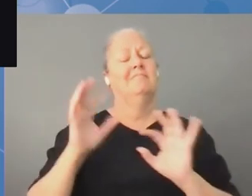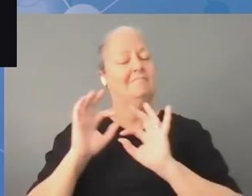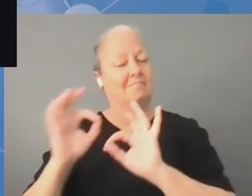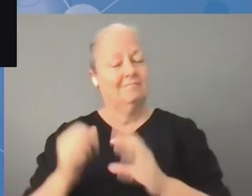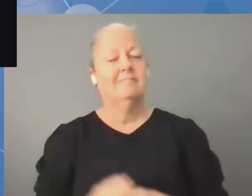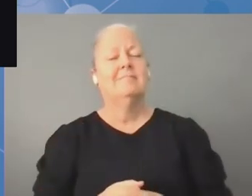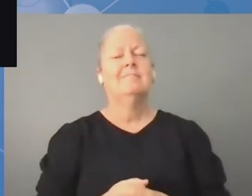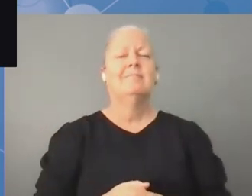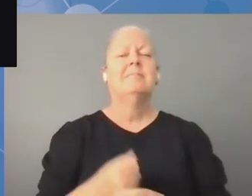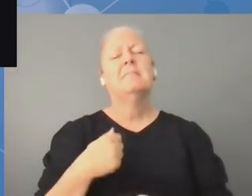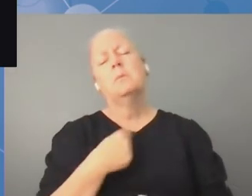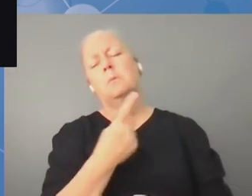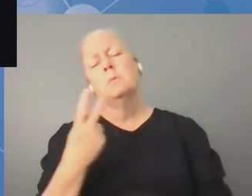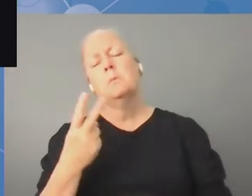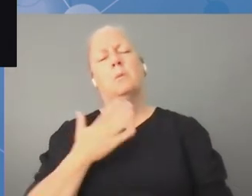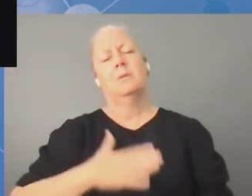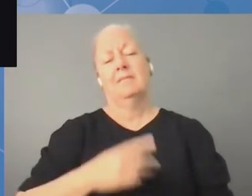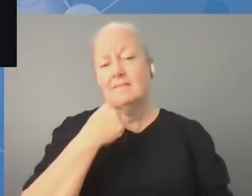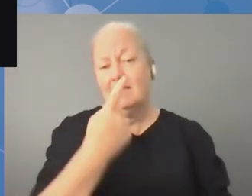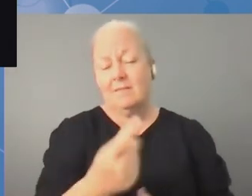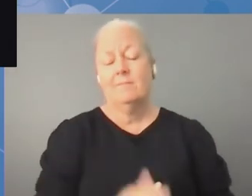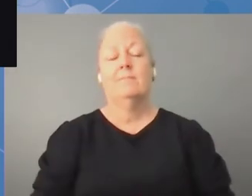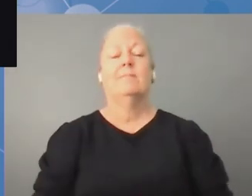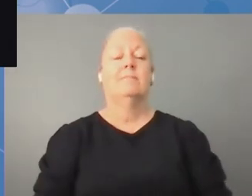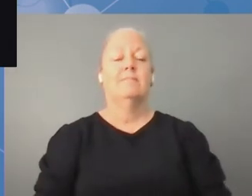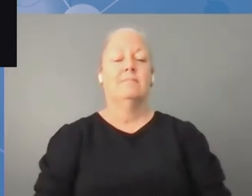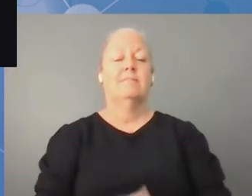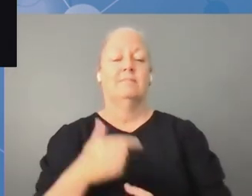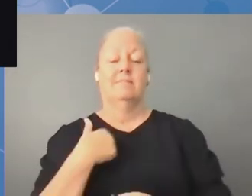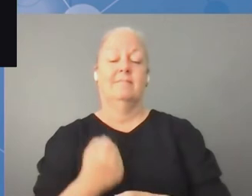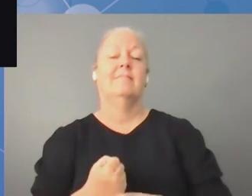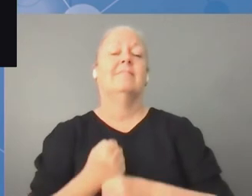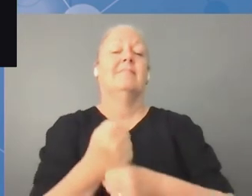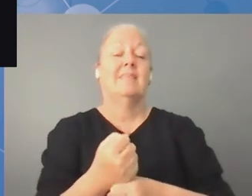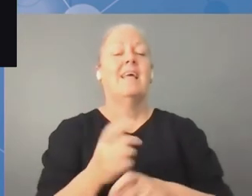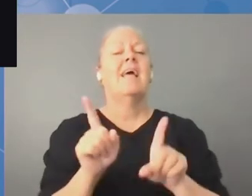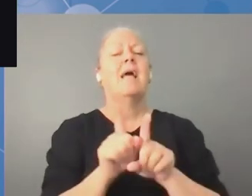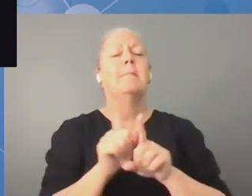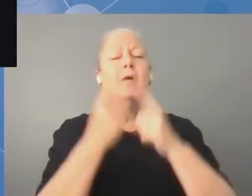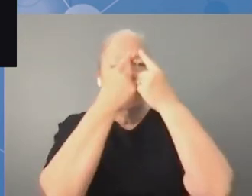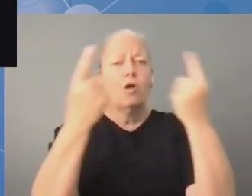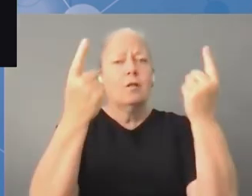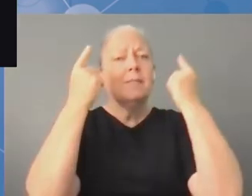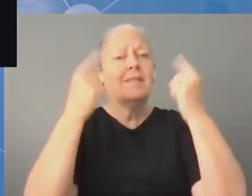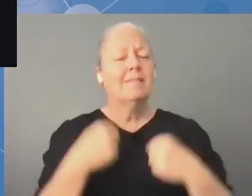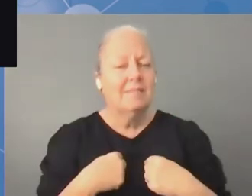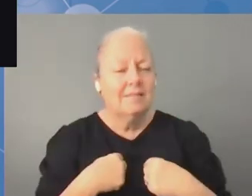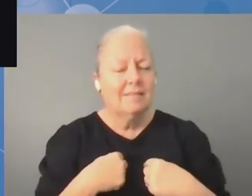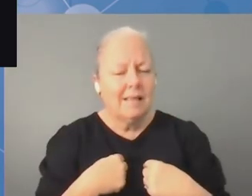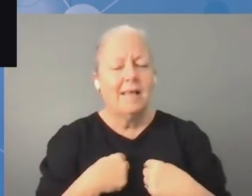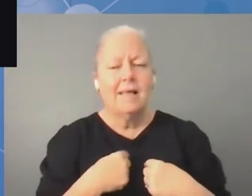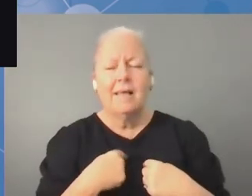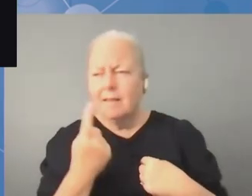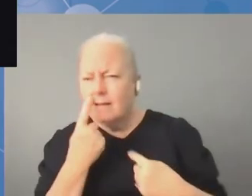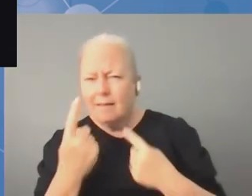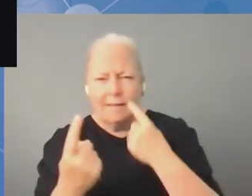Dawna mieszkam w Katowicach. Cieszę się, że możemy państwa tutaj gościć. Cieszę się, że wśród nas było tak wielu